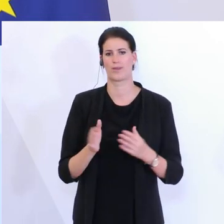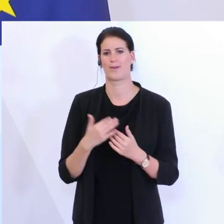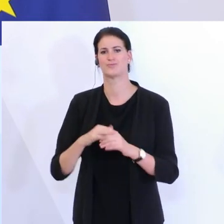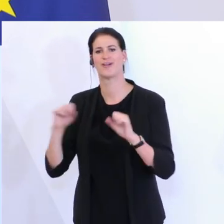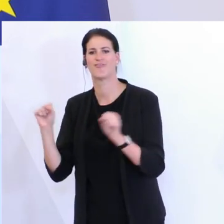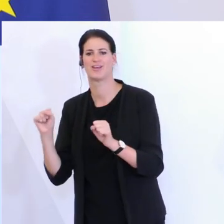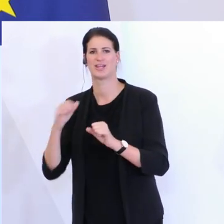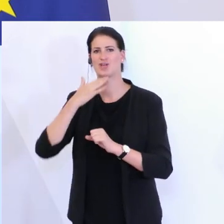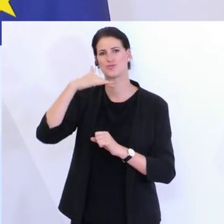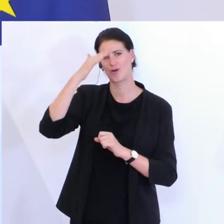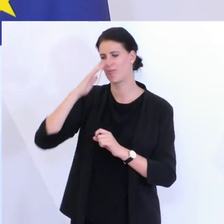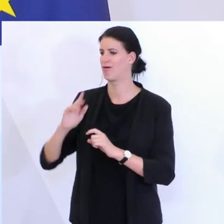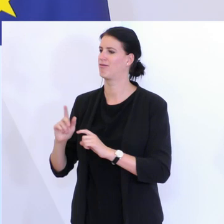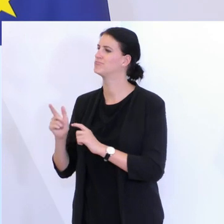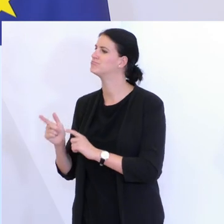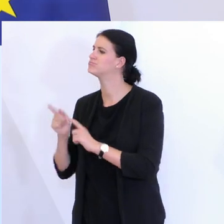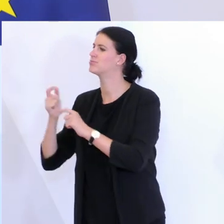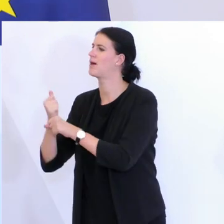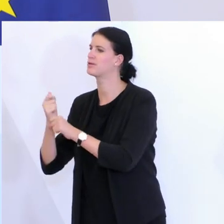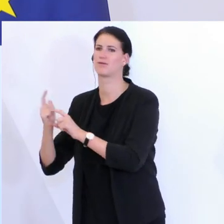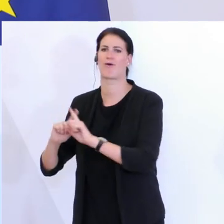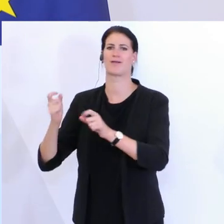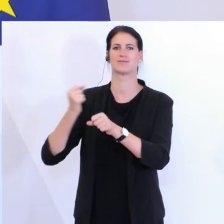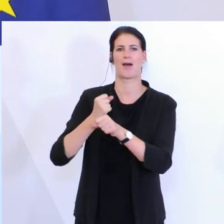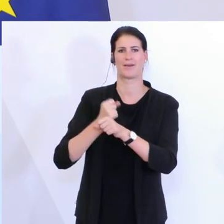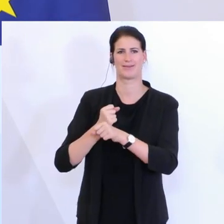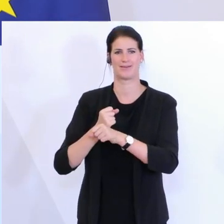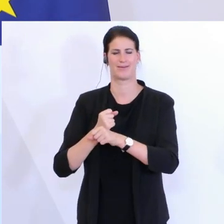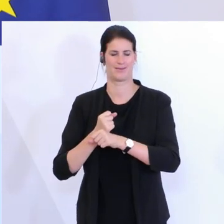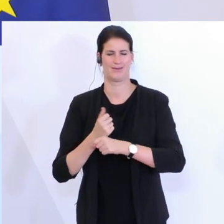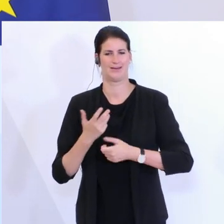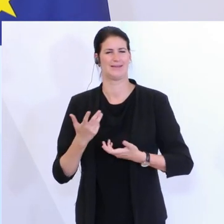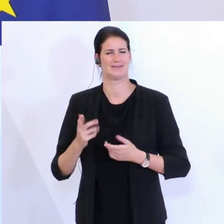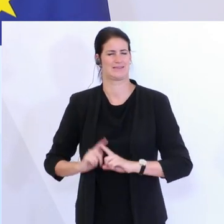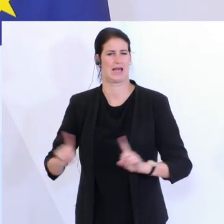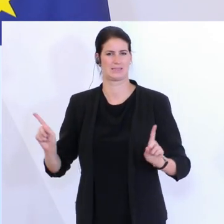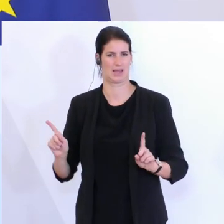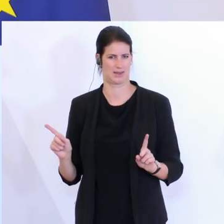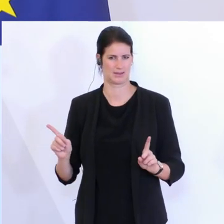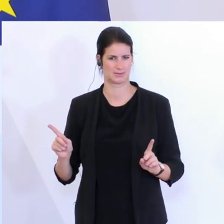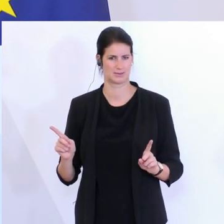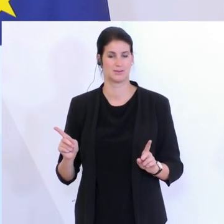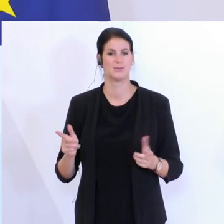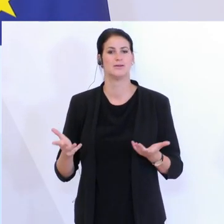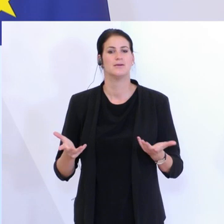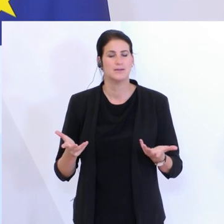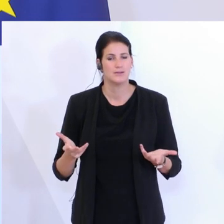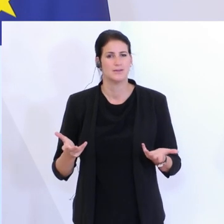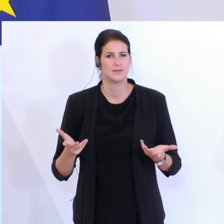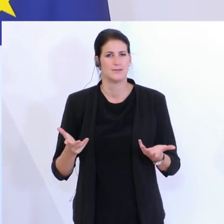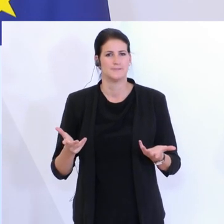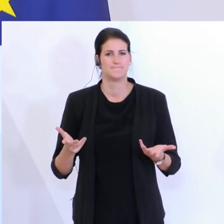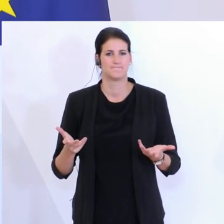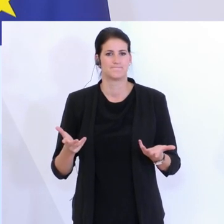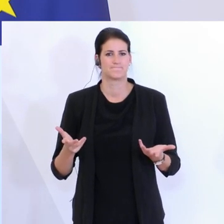aufgrund Alter oder Familienumständen – da sind wir wieder bei den Zumutbarkeitsregeln – bereit, in eine Saison mit